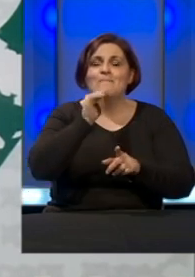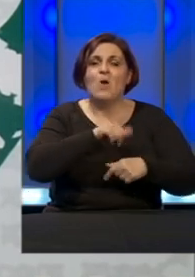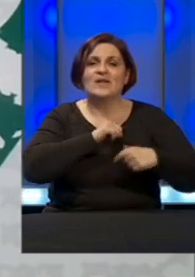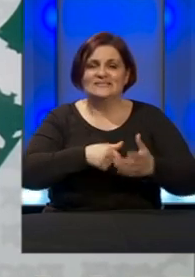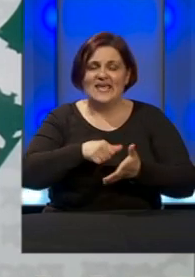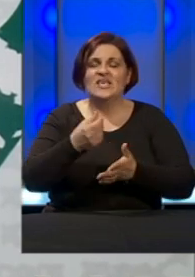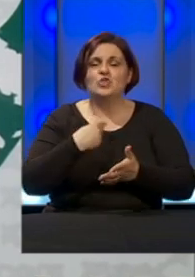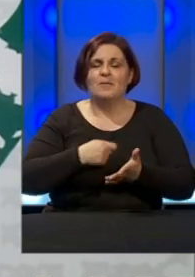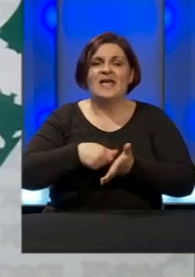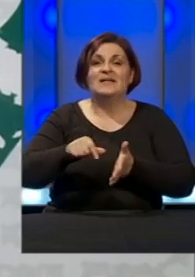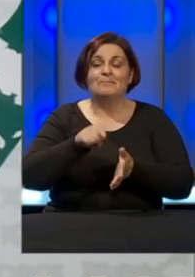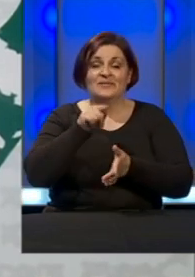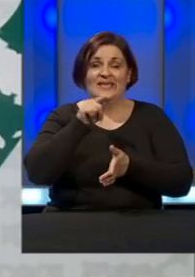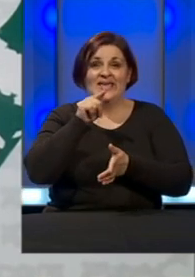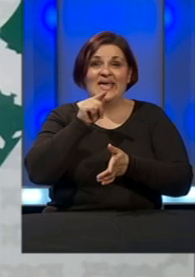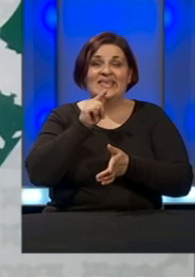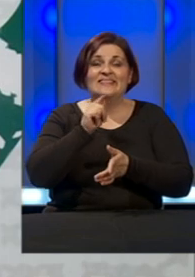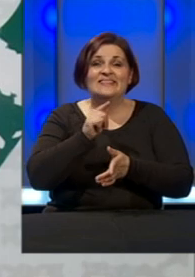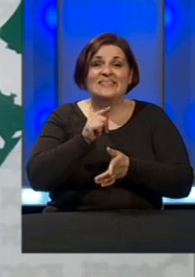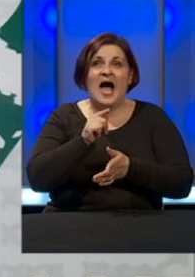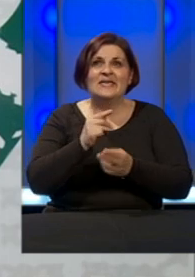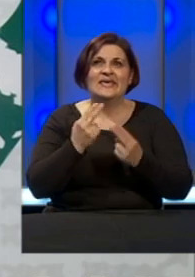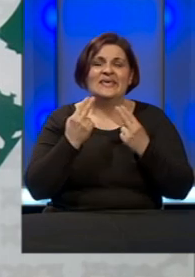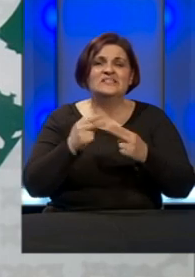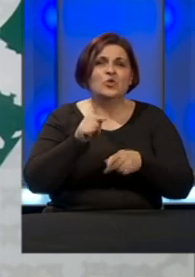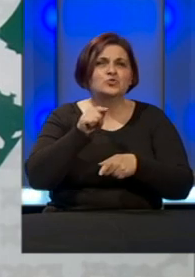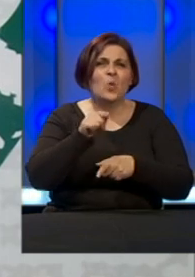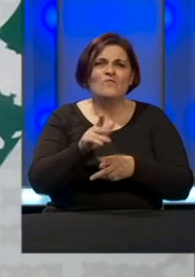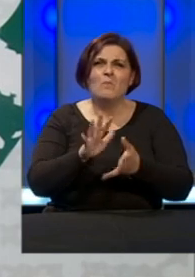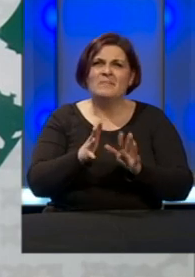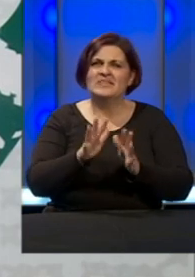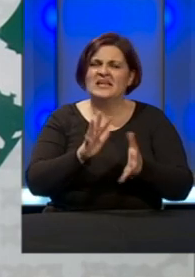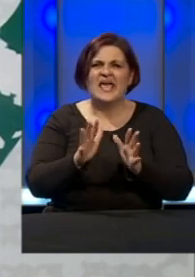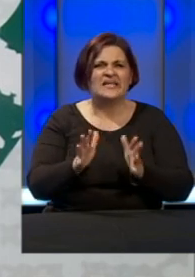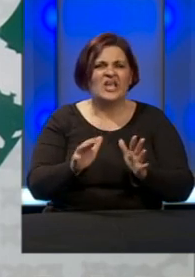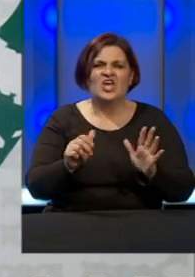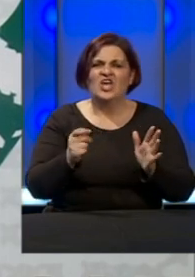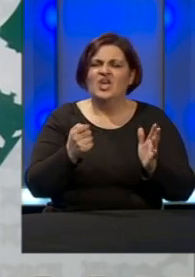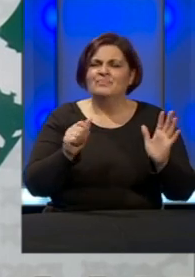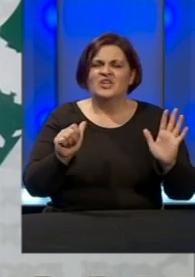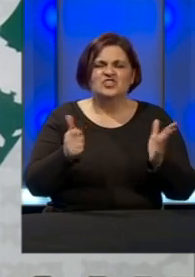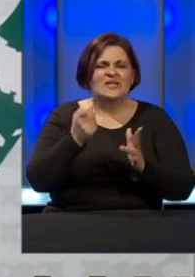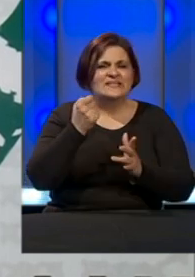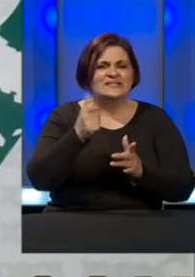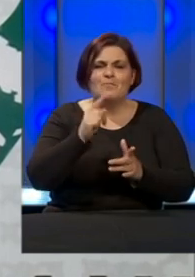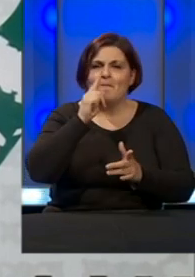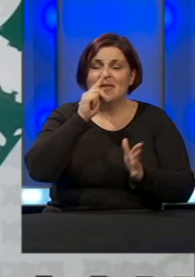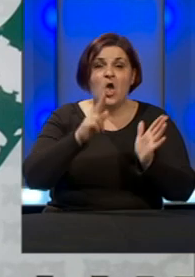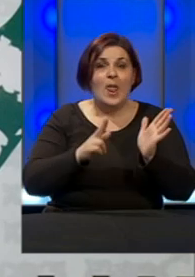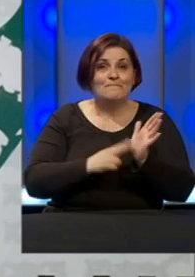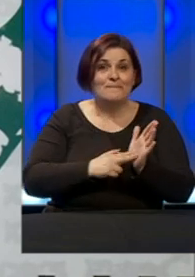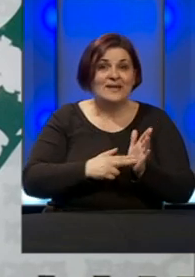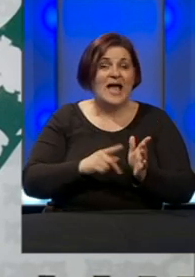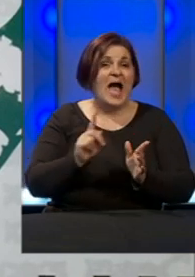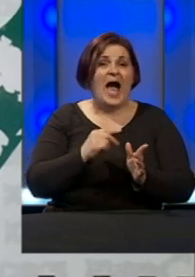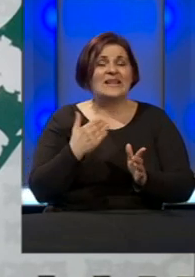doprinose. Taj preliminarni iznos u ovom momentu je negdje cirka 16,5 miliona maraka, ali nismo